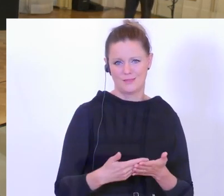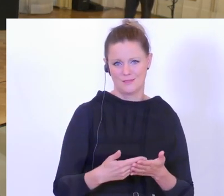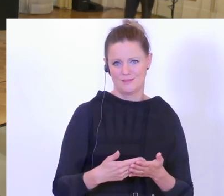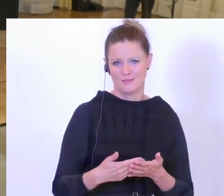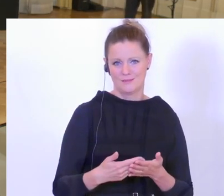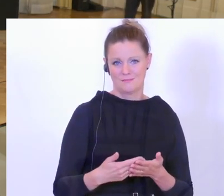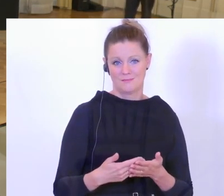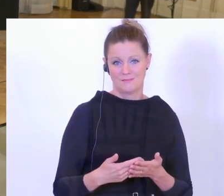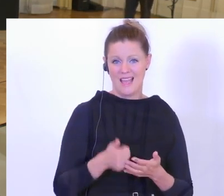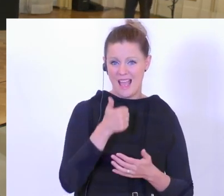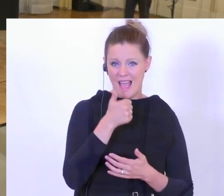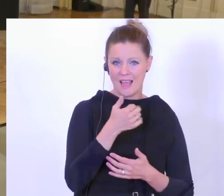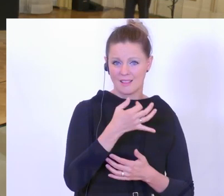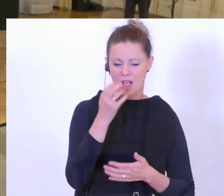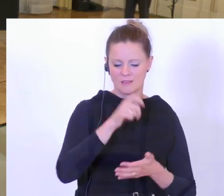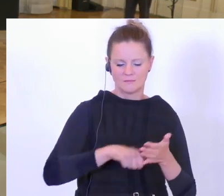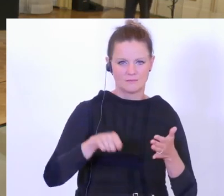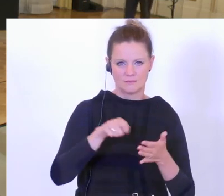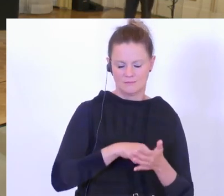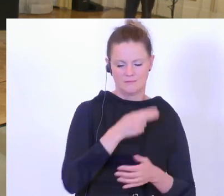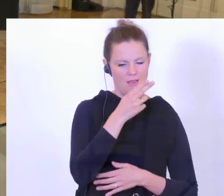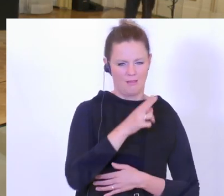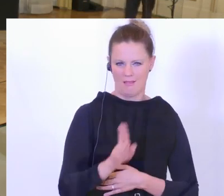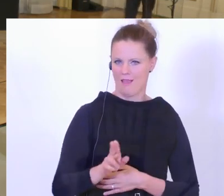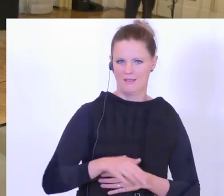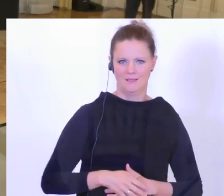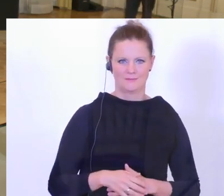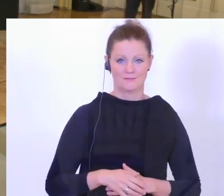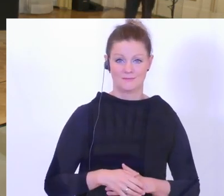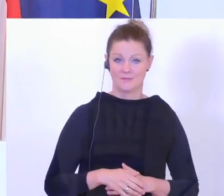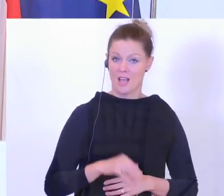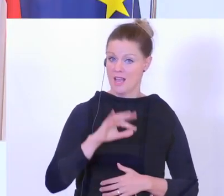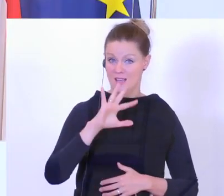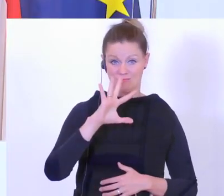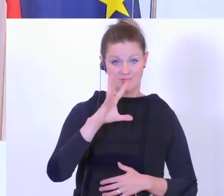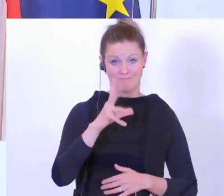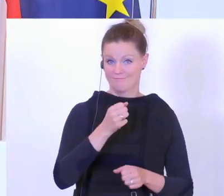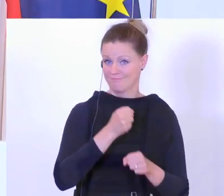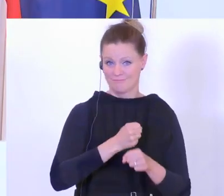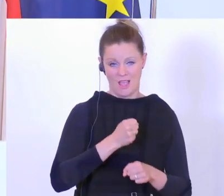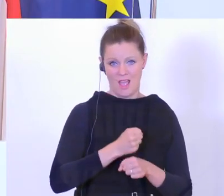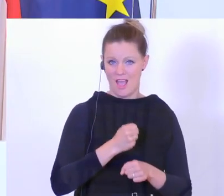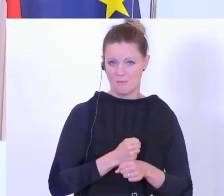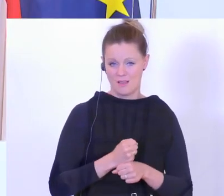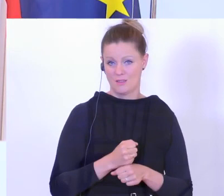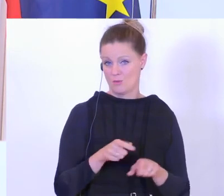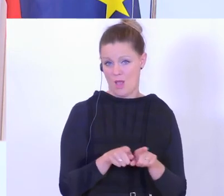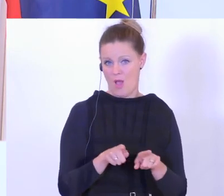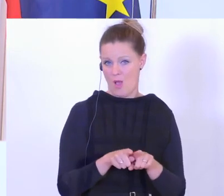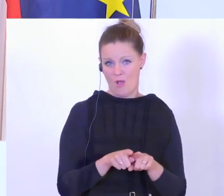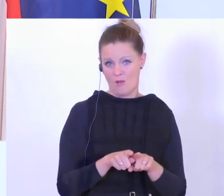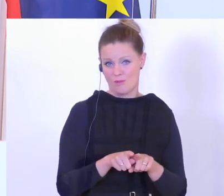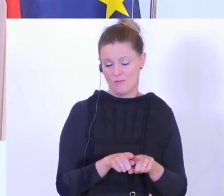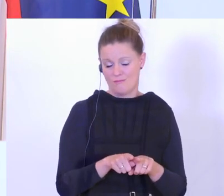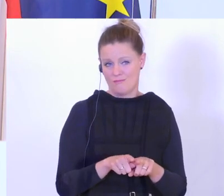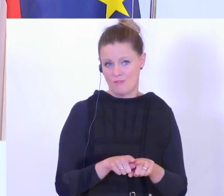möchte keinen Tag missen als Polizist, weil man unglaublich schöne Arbeit machen kann und weil man, und das war immer